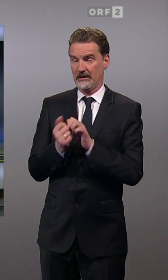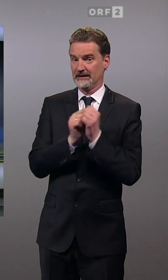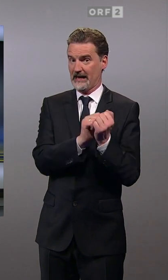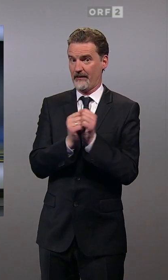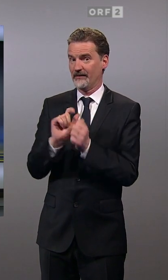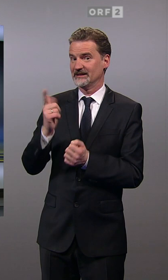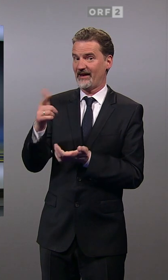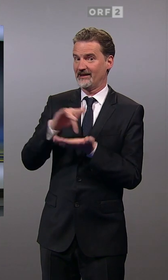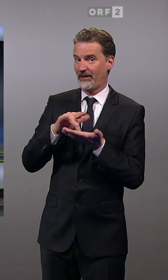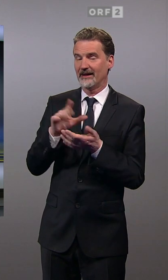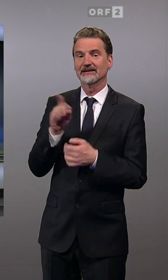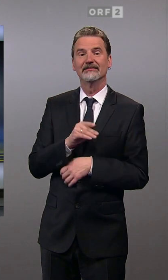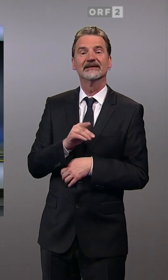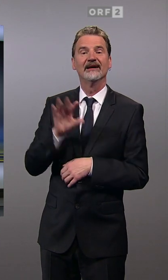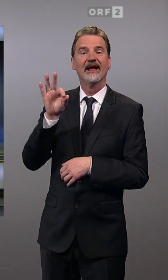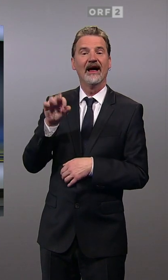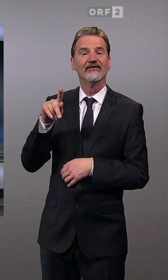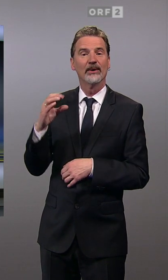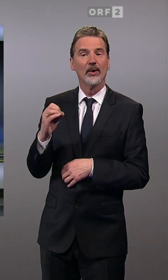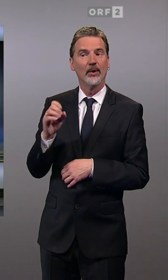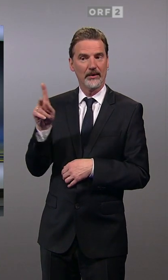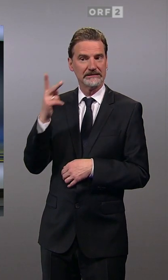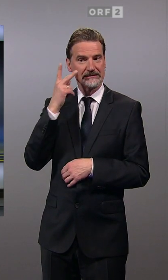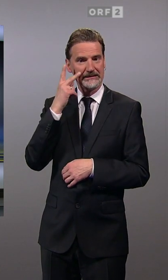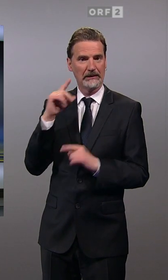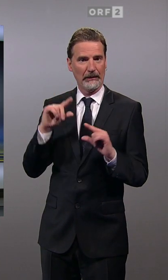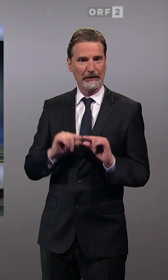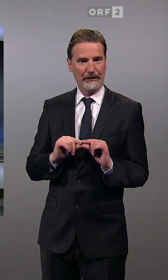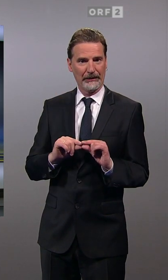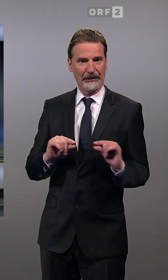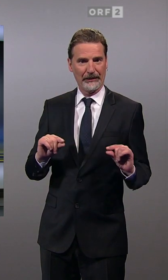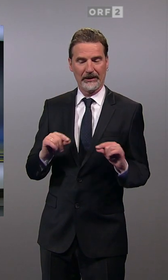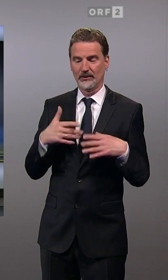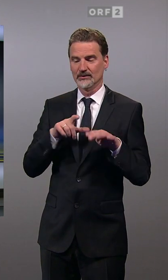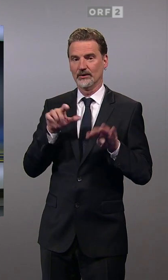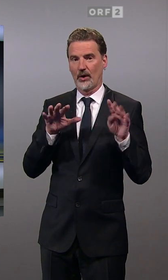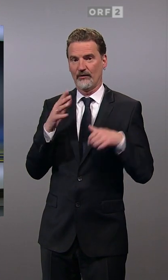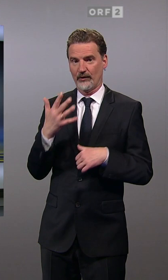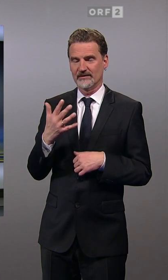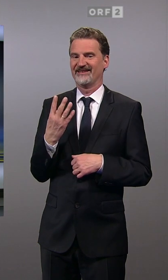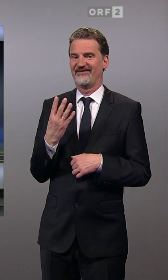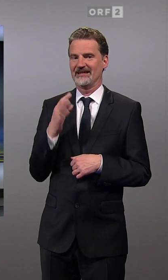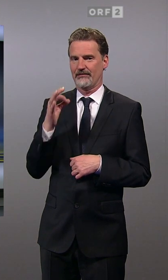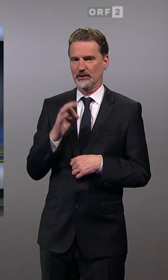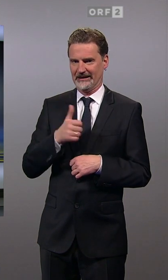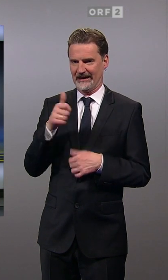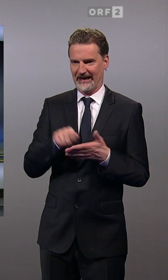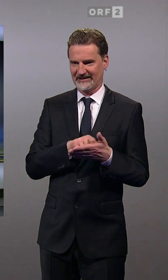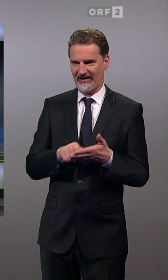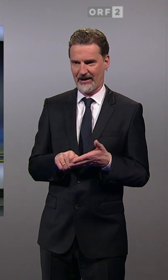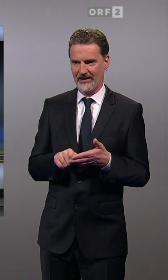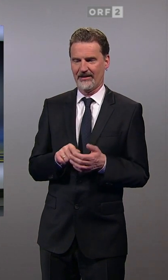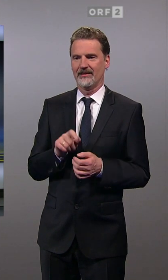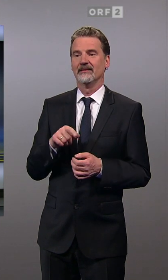Freiheitlichen Partei, deren Säulen deutlich niedriger sind. 1959 beginnend mit 4 Prozent, das war die erste Wahl, bei der die FPÖ